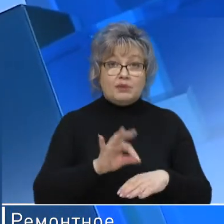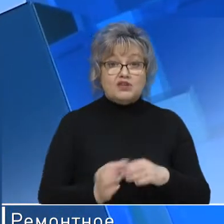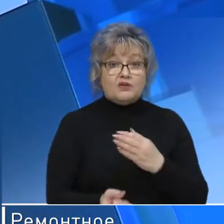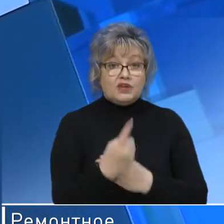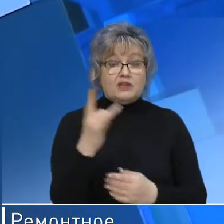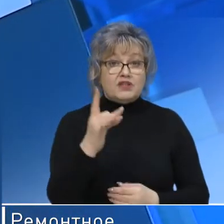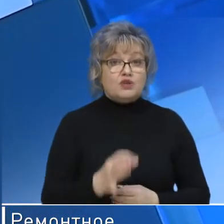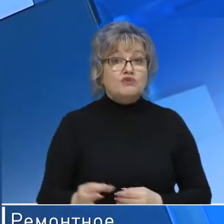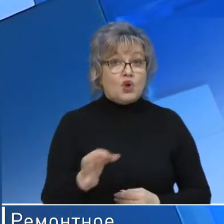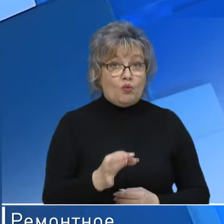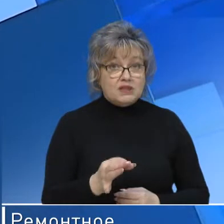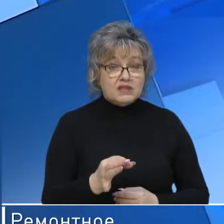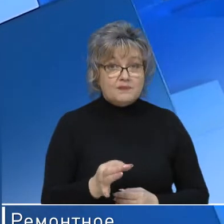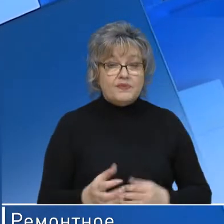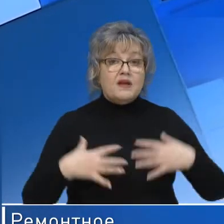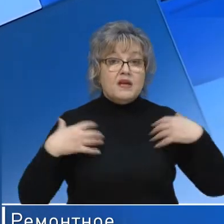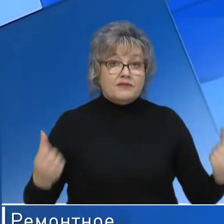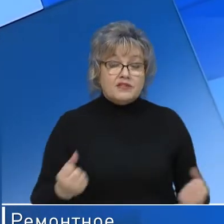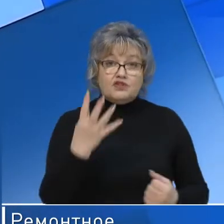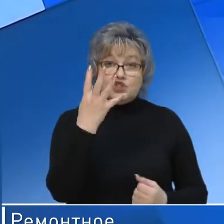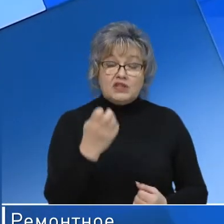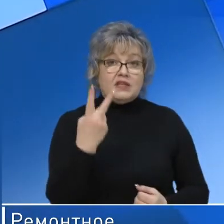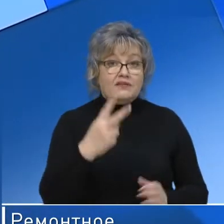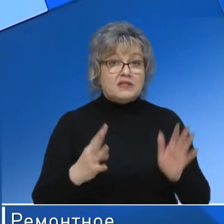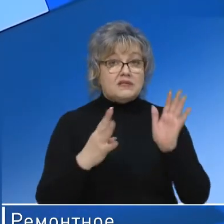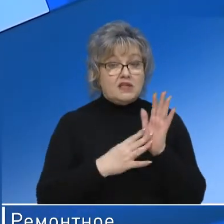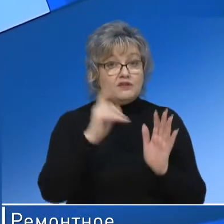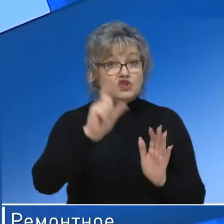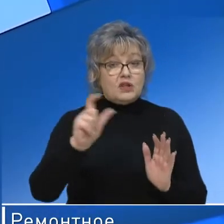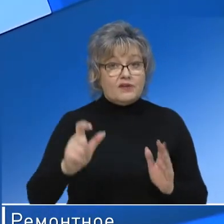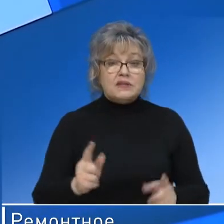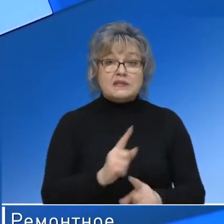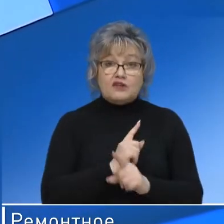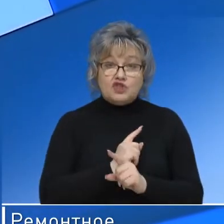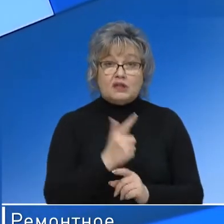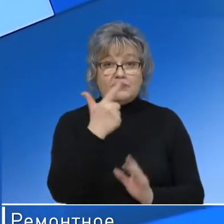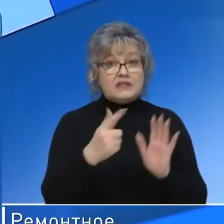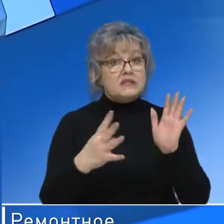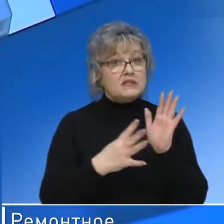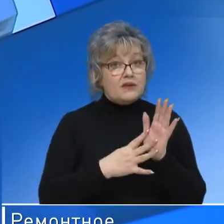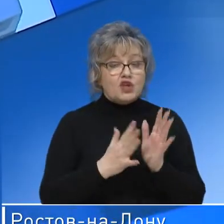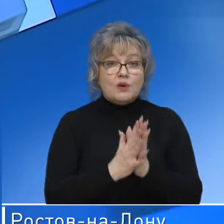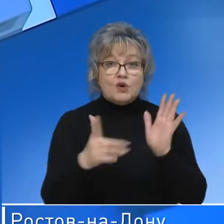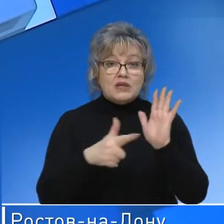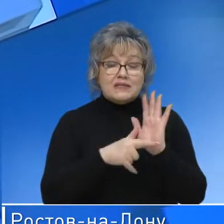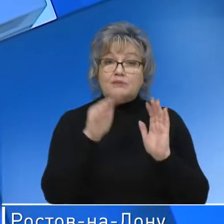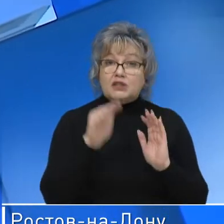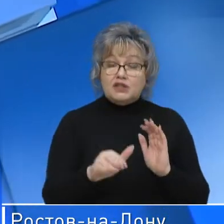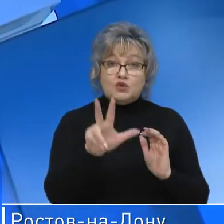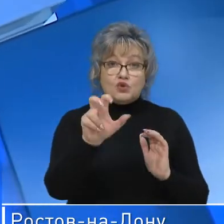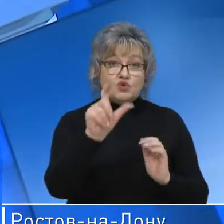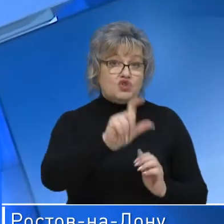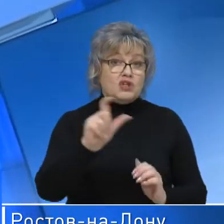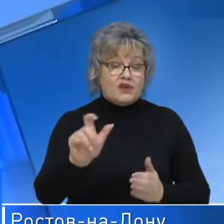выявлено в Ростовской области. Выздоровело 429 человек. Скончалось 29. Более 7300